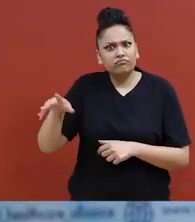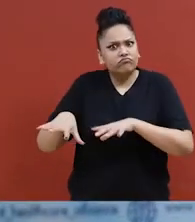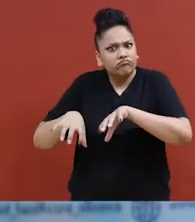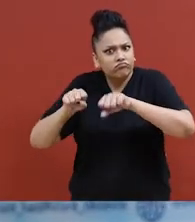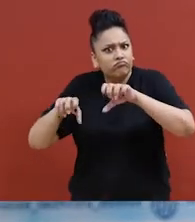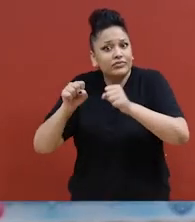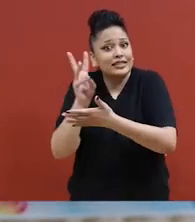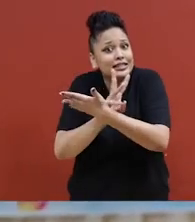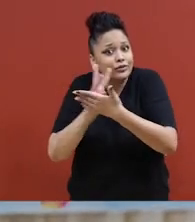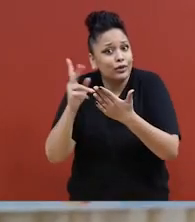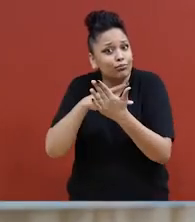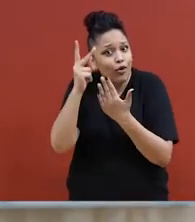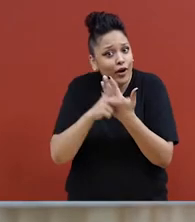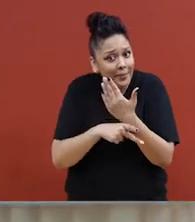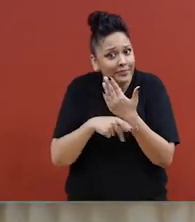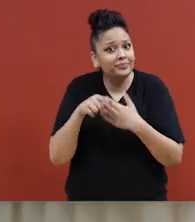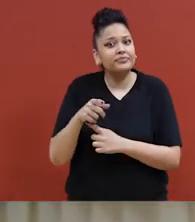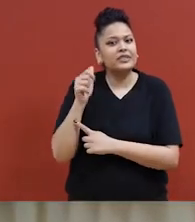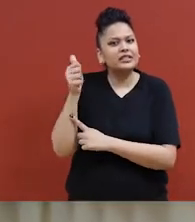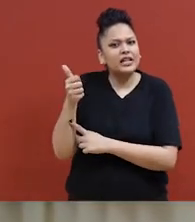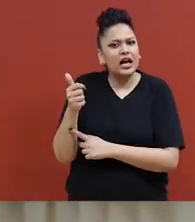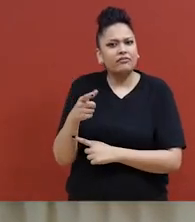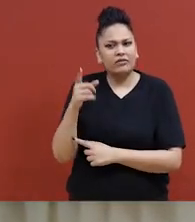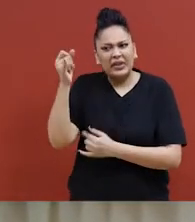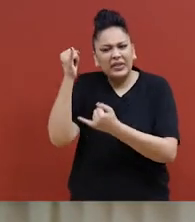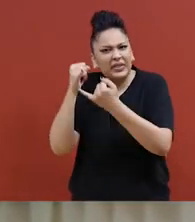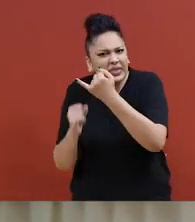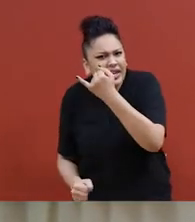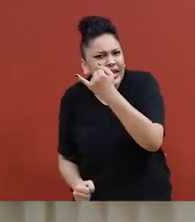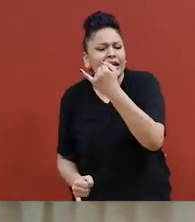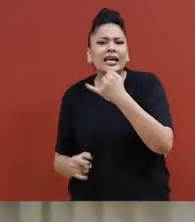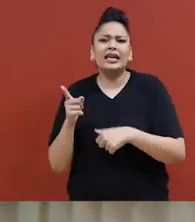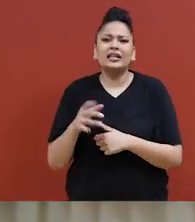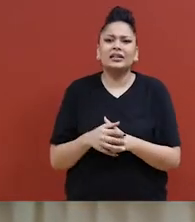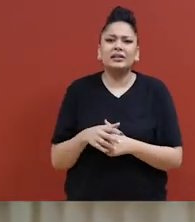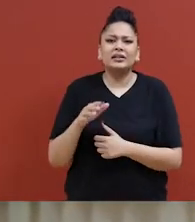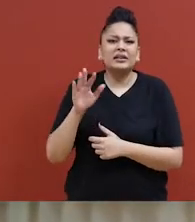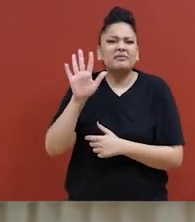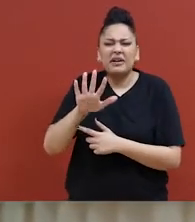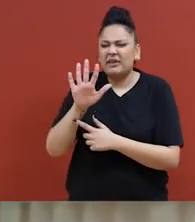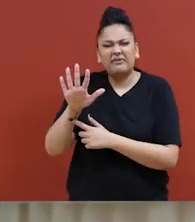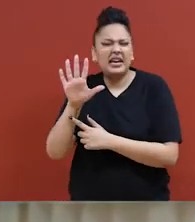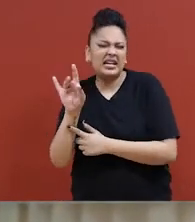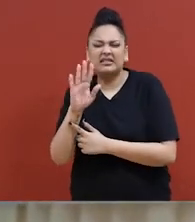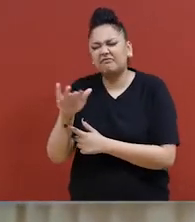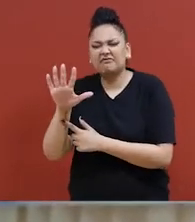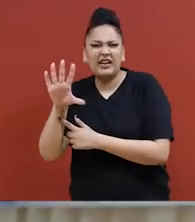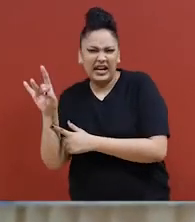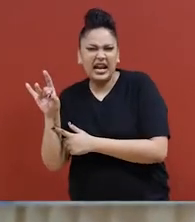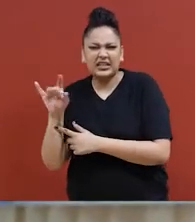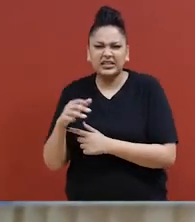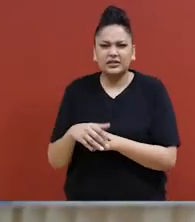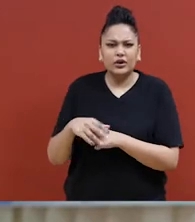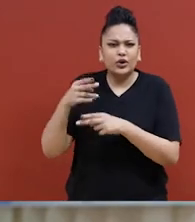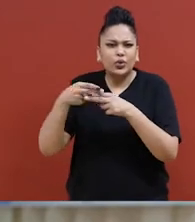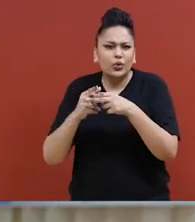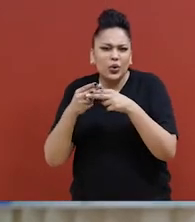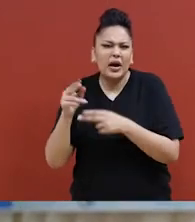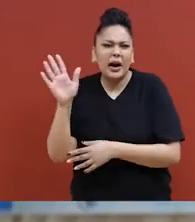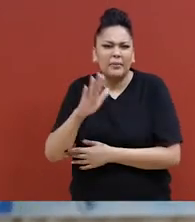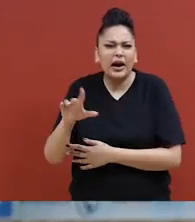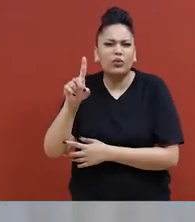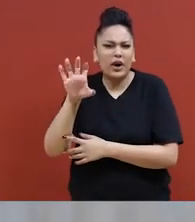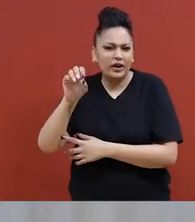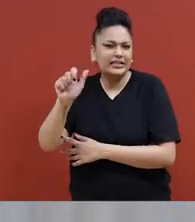Elle était ce que j'appellerais filiforme. Elle faisait environ 1,70 Je suppose qu'elle ne pesait pas plus de 45